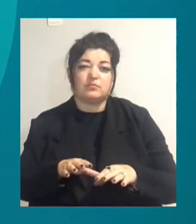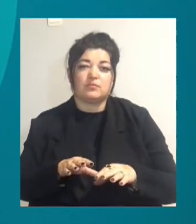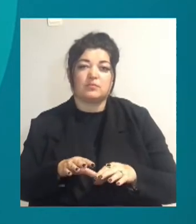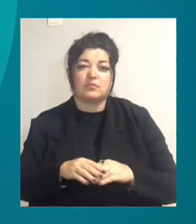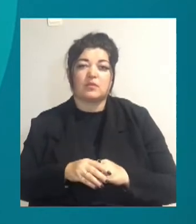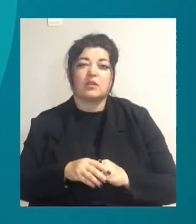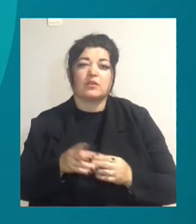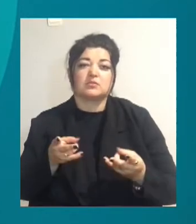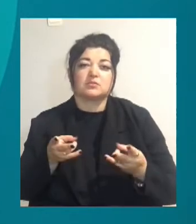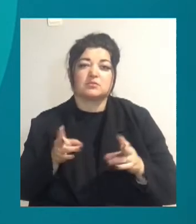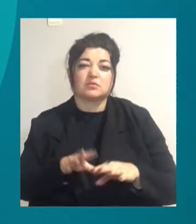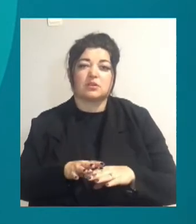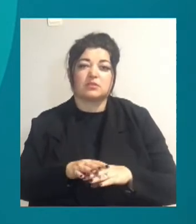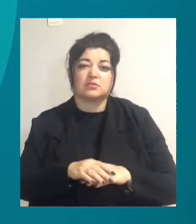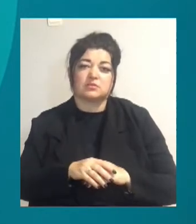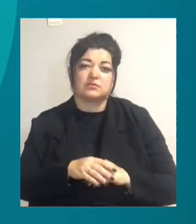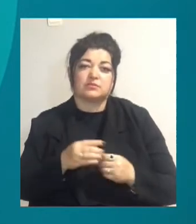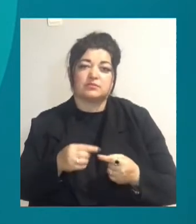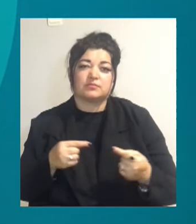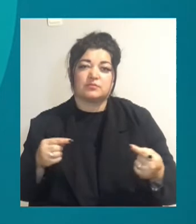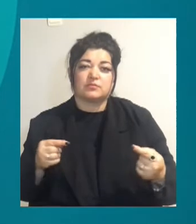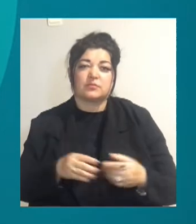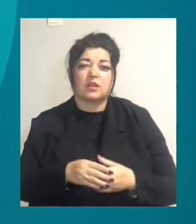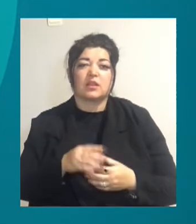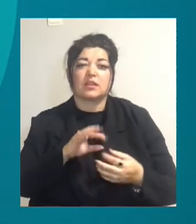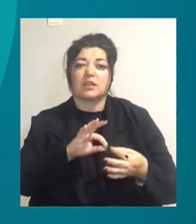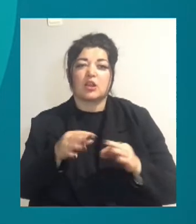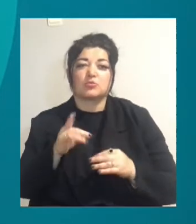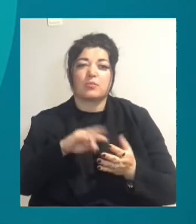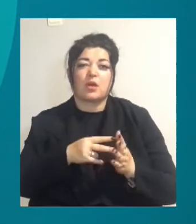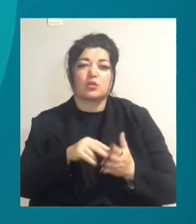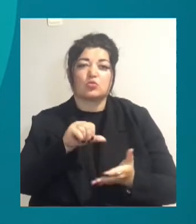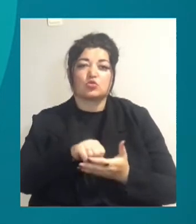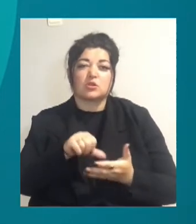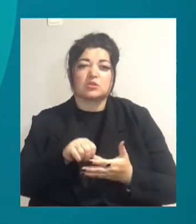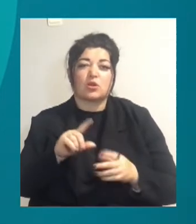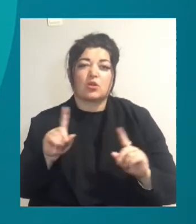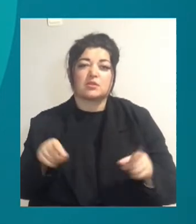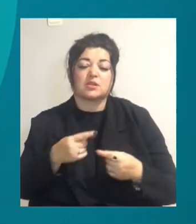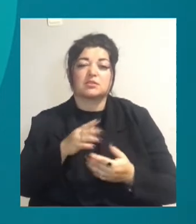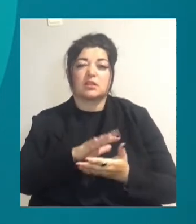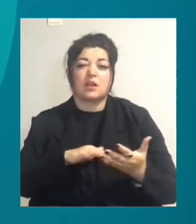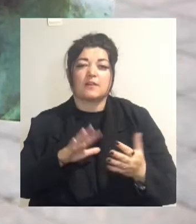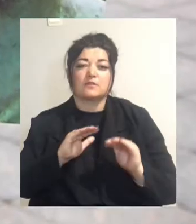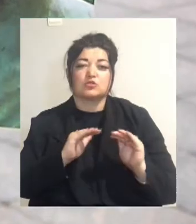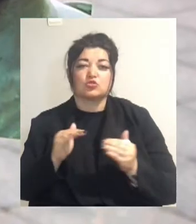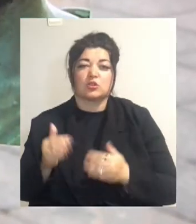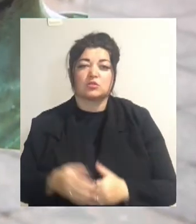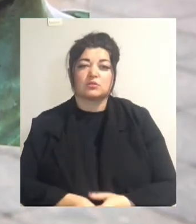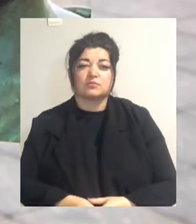навчання десяти охочих. Детальніше про плани учасників організації – далі у сюжеті.